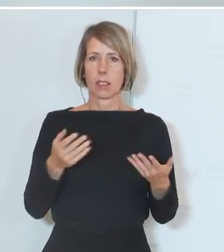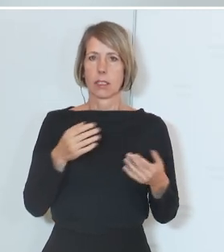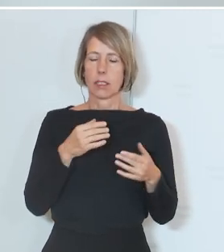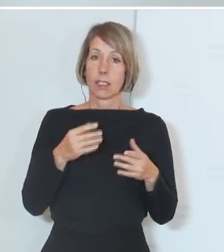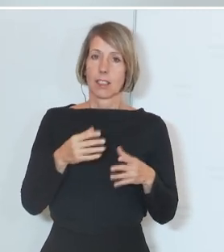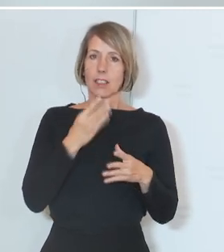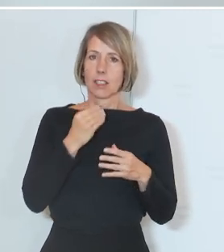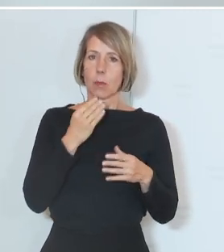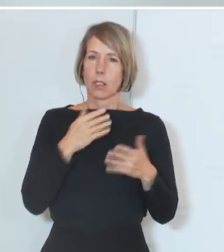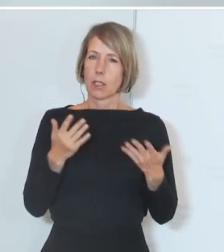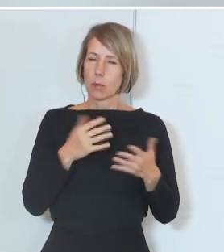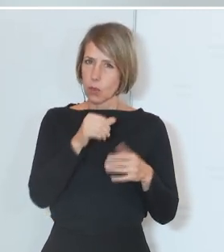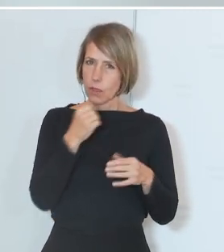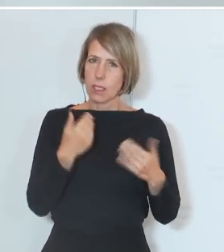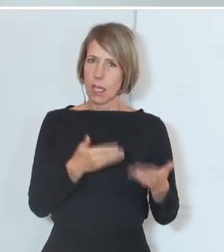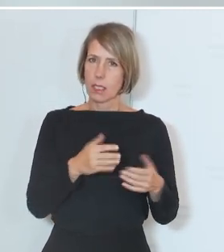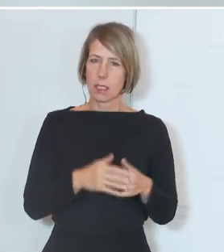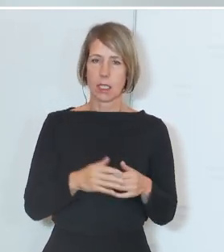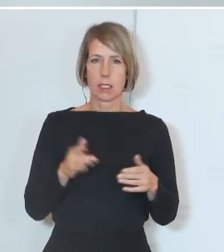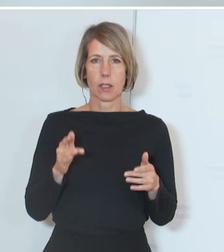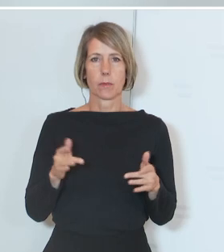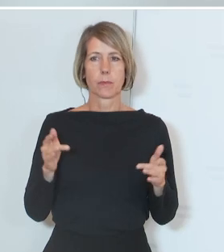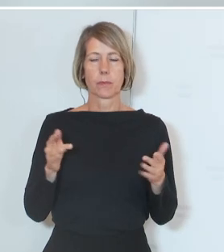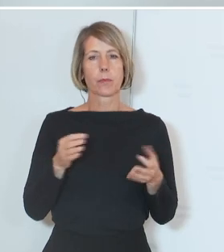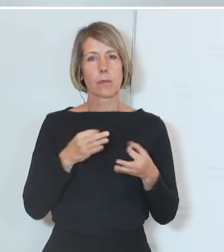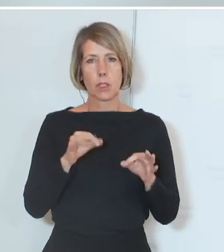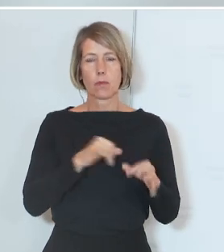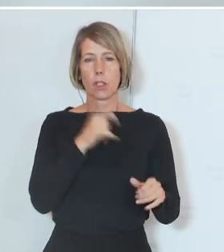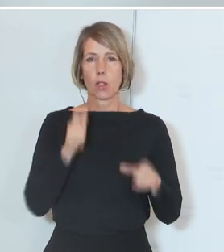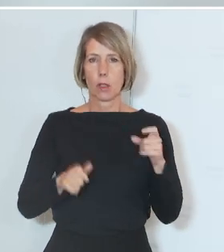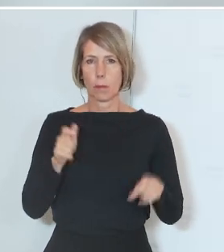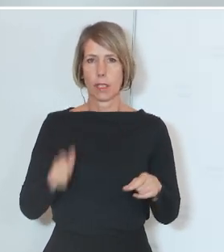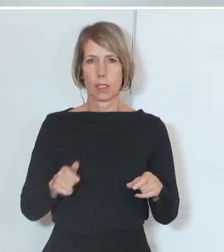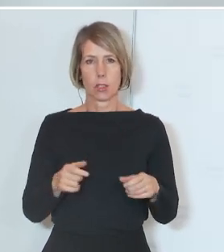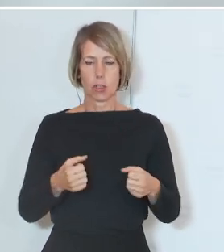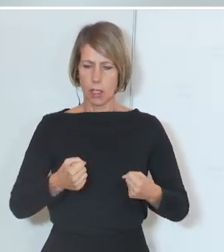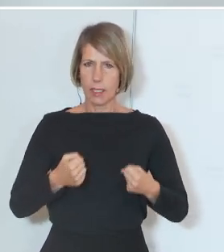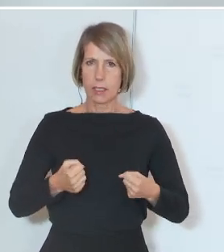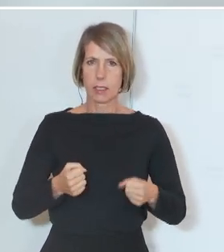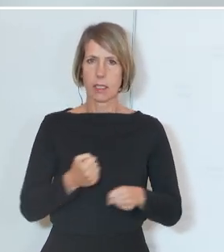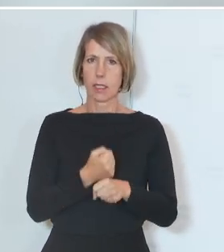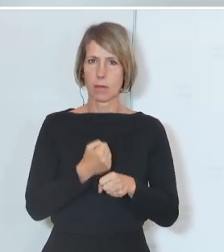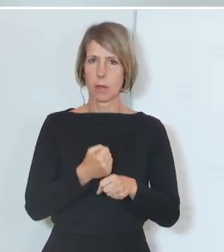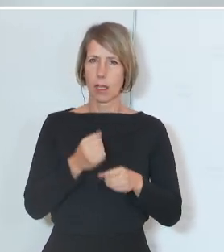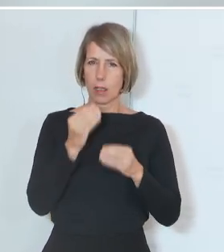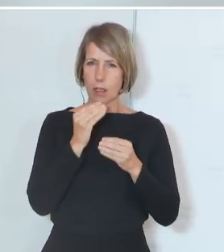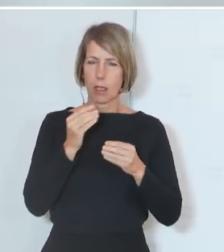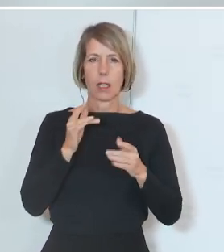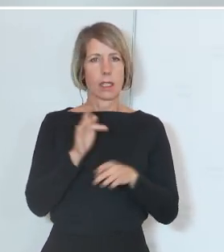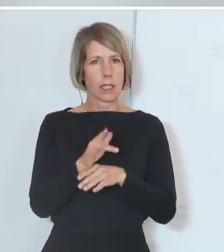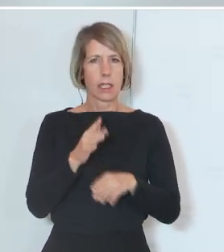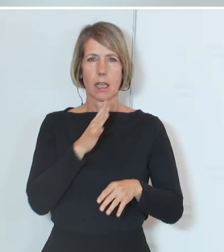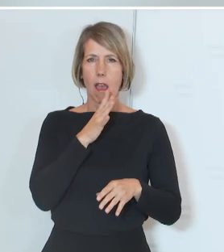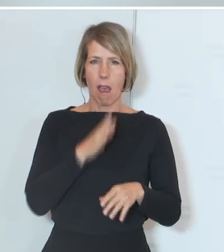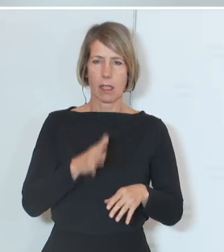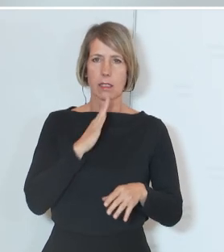Und es geht weiter über Bildung, die junge Menschen resistent macht, auch gegen Falschinformationen und Hassreden extremer Gruppen.